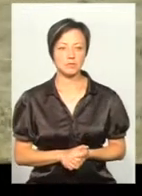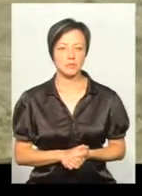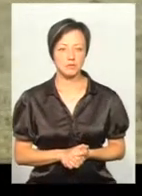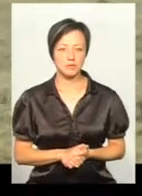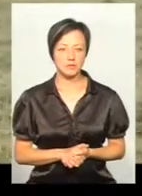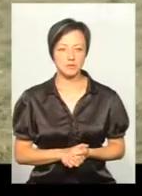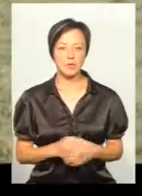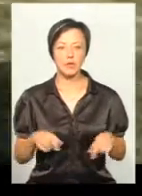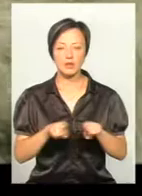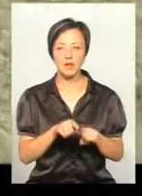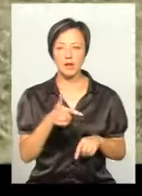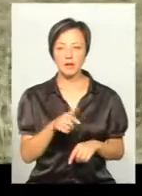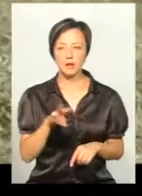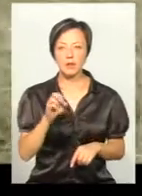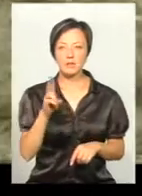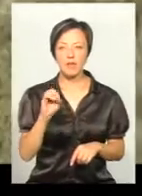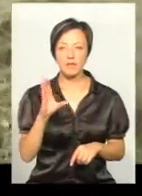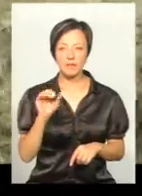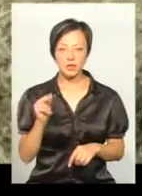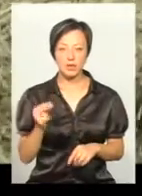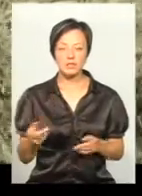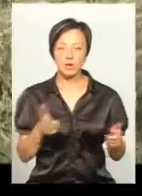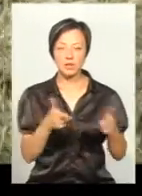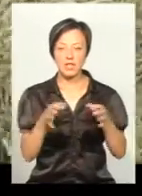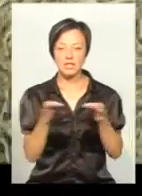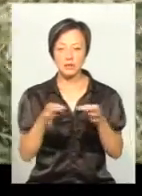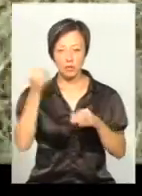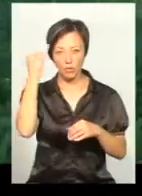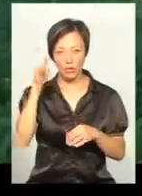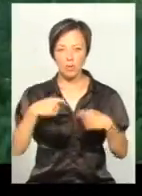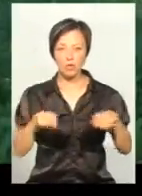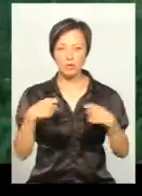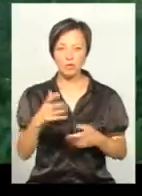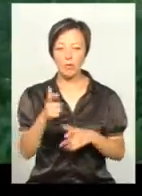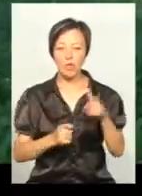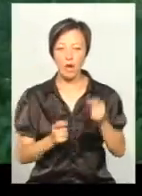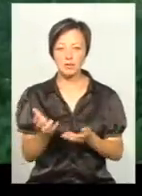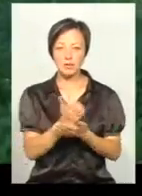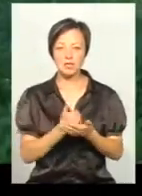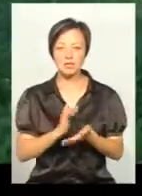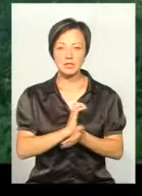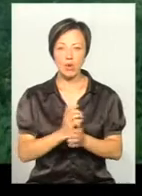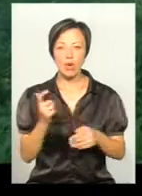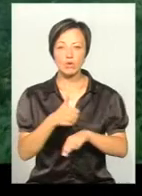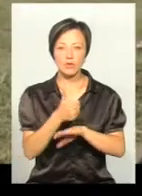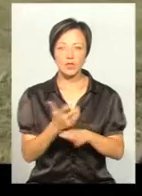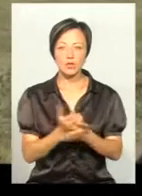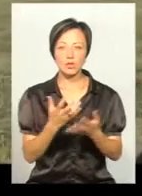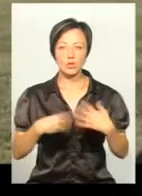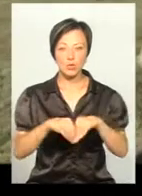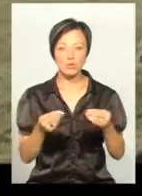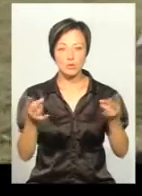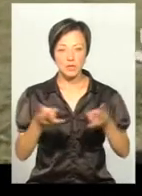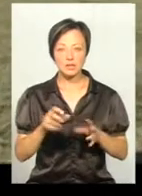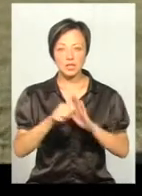А так Галина Мацкевич заготовляє сіно корові. Продаж сусіда молока, сметани і сиру – основний дохід родини. Гроші потрібні, бо